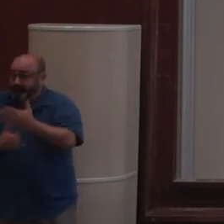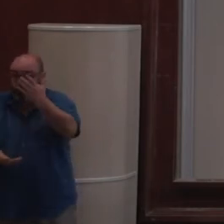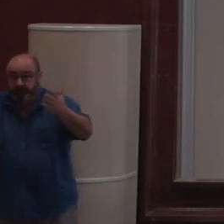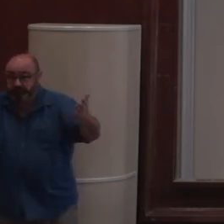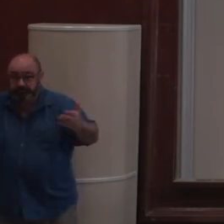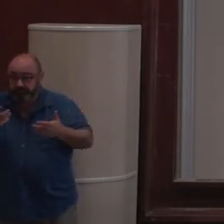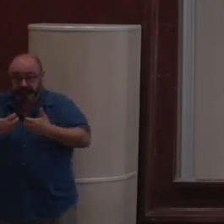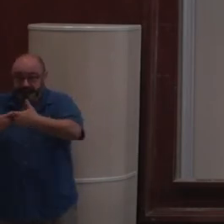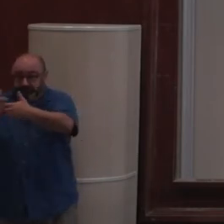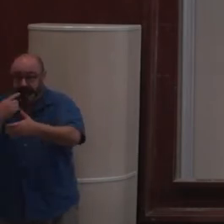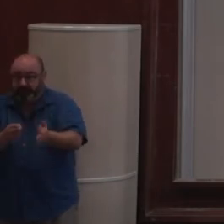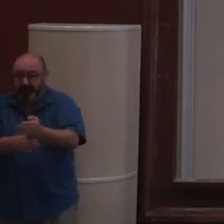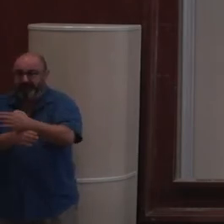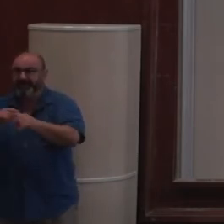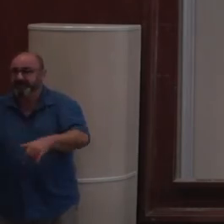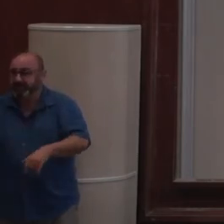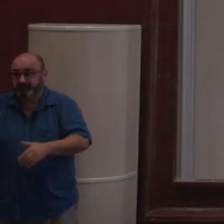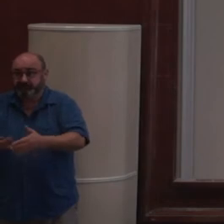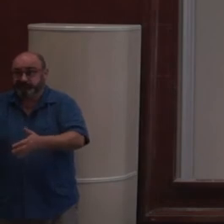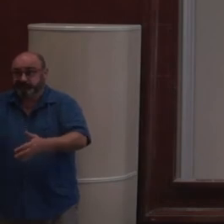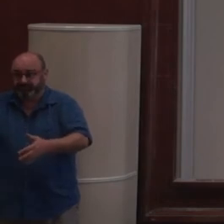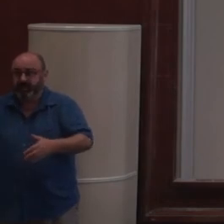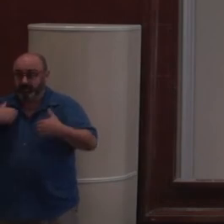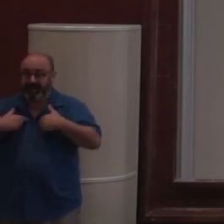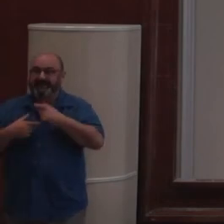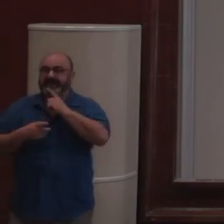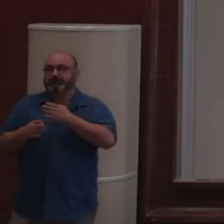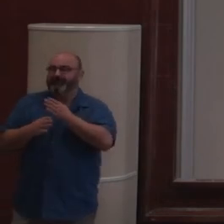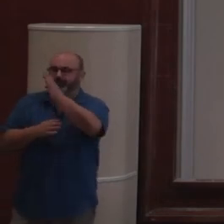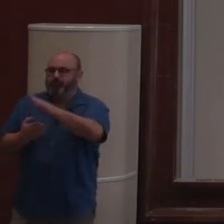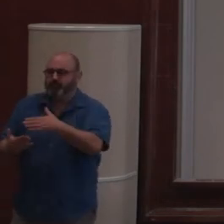permanence. Et là, est vraiment, on est, comment on dit, est future-proof.